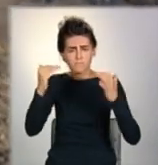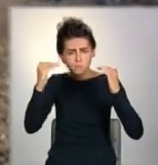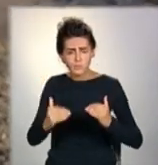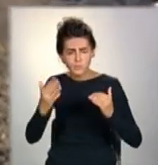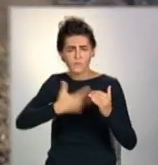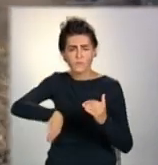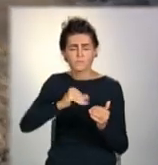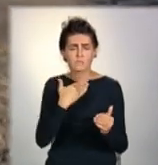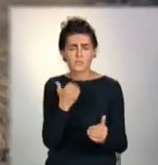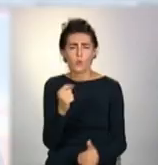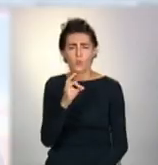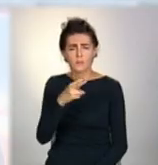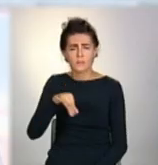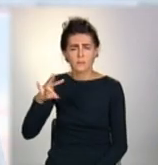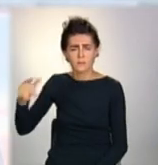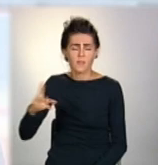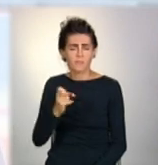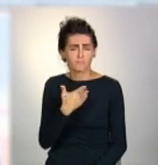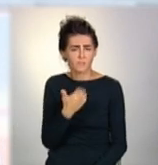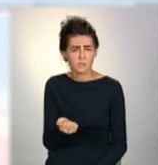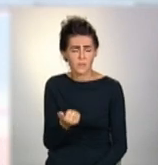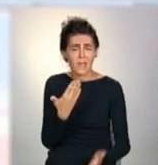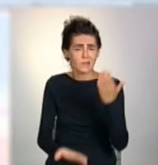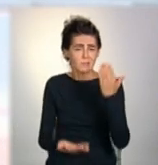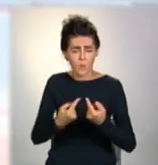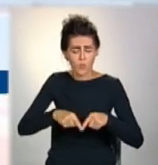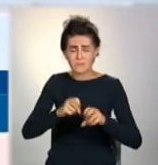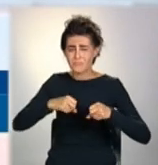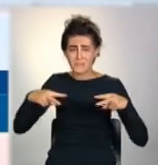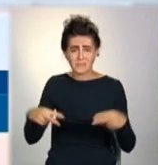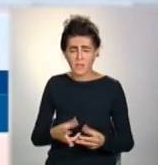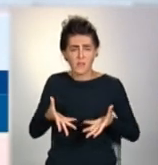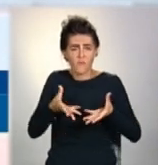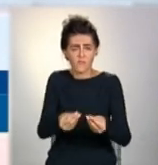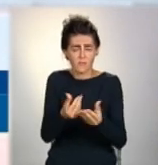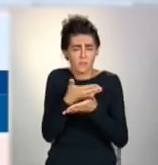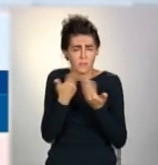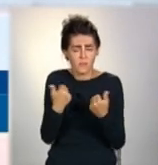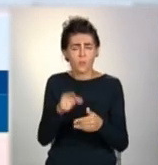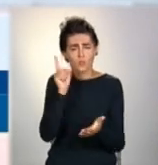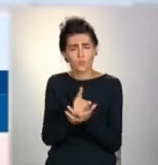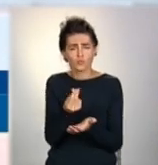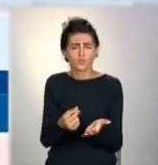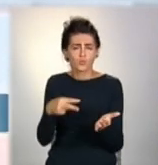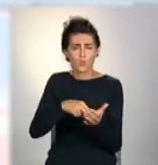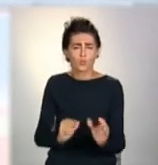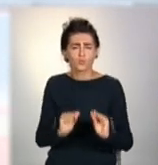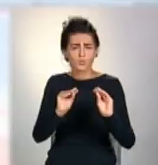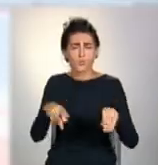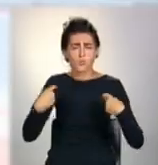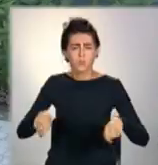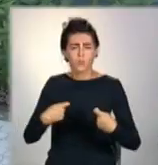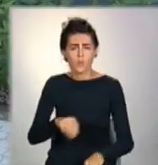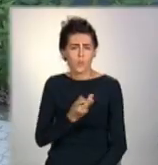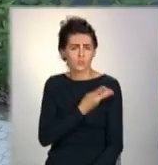агрохолдингів до наживи. Якщо антимонопольний комітет на них ніяк не впливає, то вони, в принципі, встановлюють ціну на продажу,